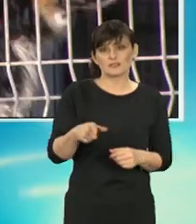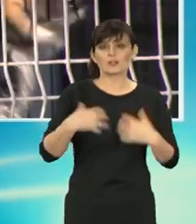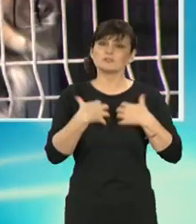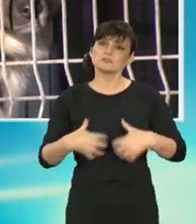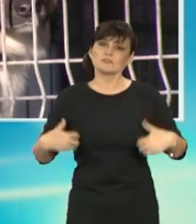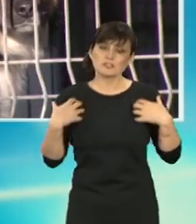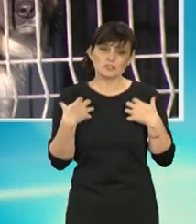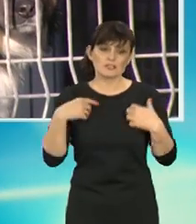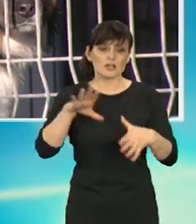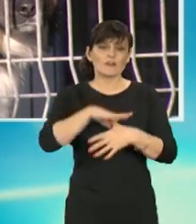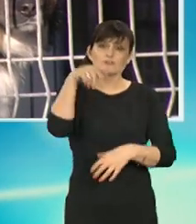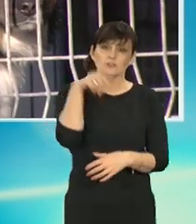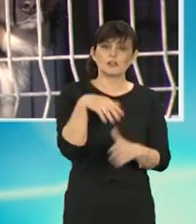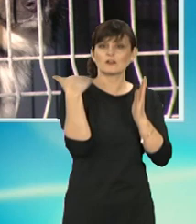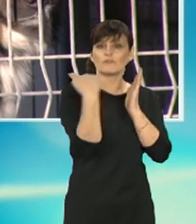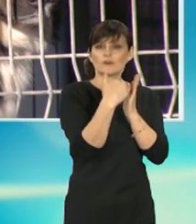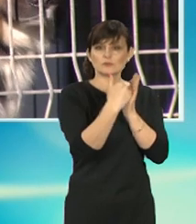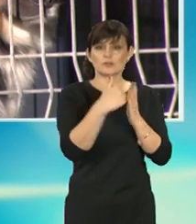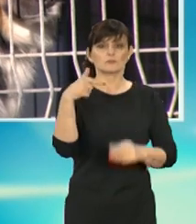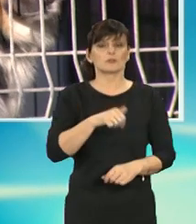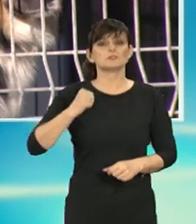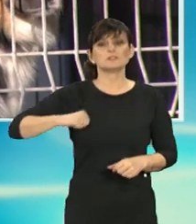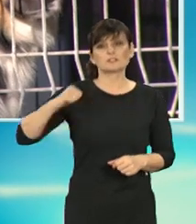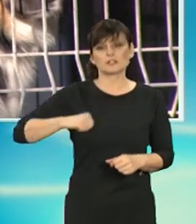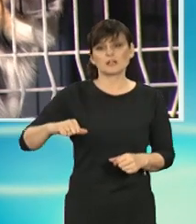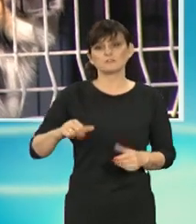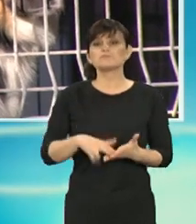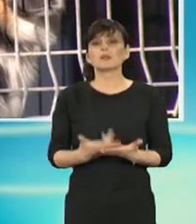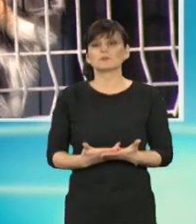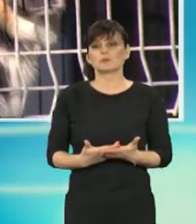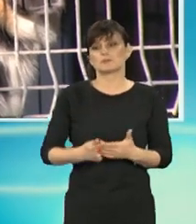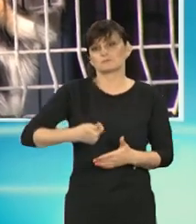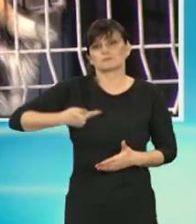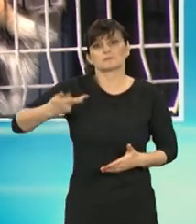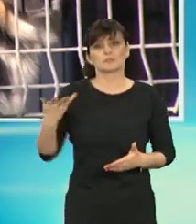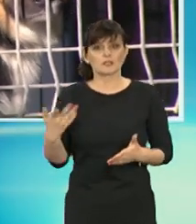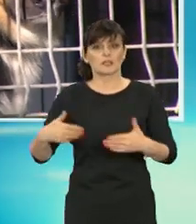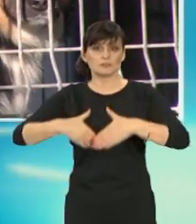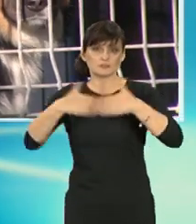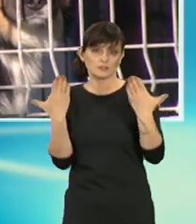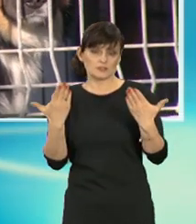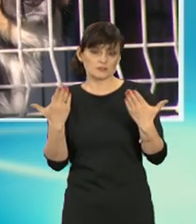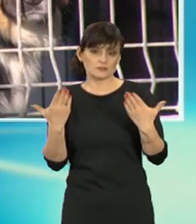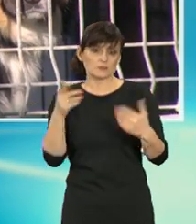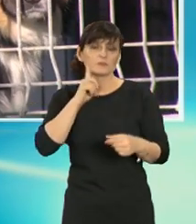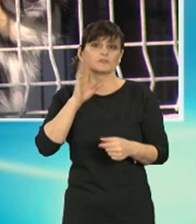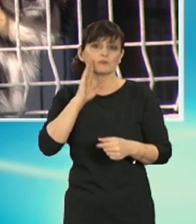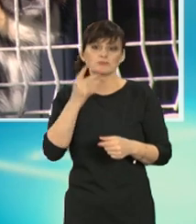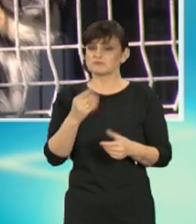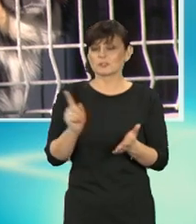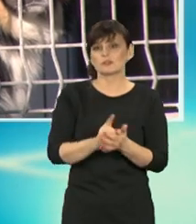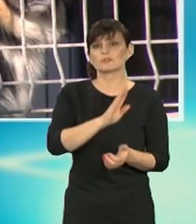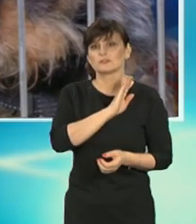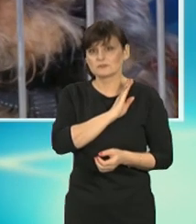zwierzę musiałoby w tych warunkach czekać do na przykład kilka dni, prawdopodobnie by nie